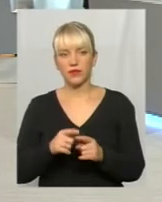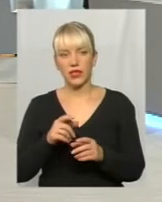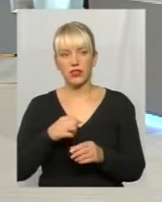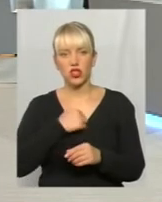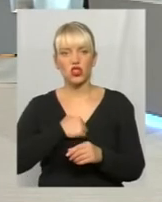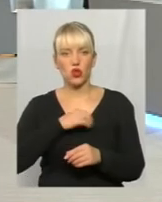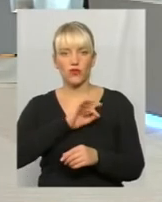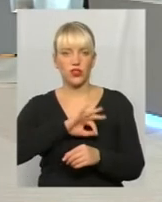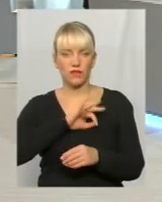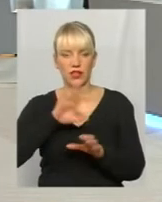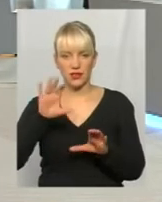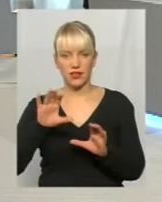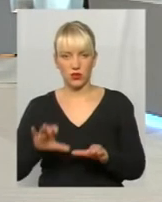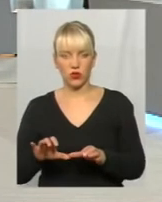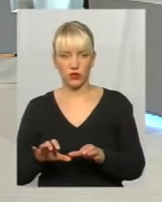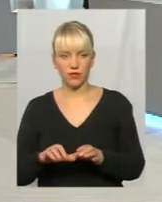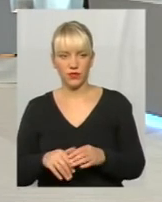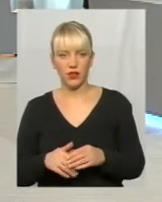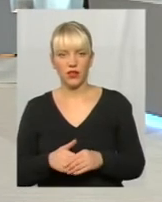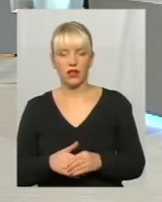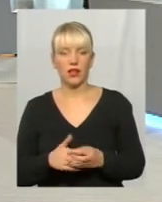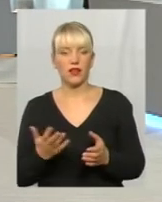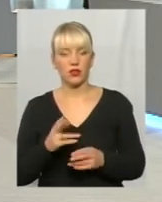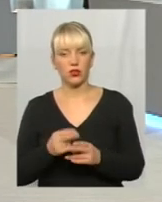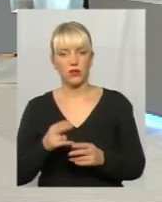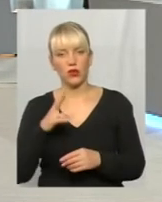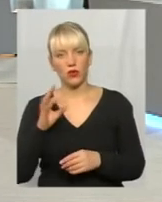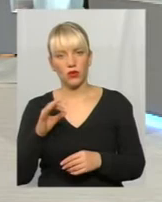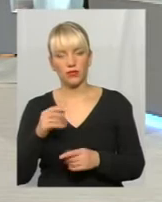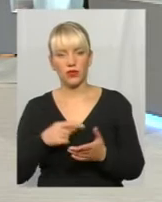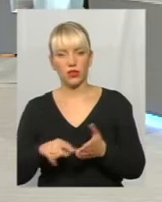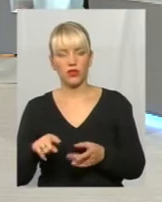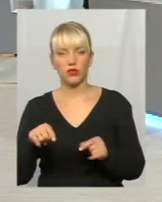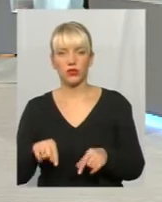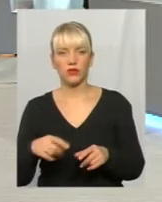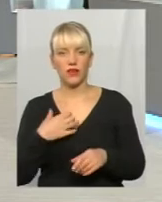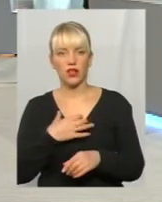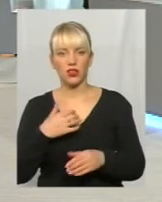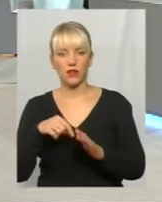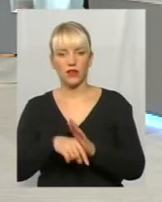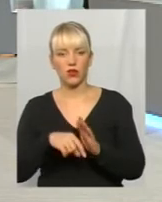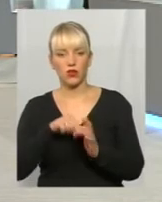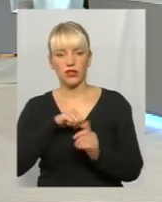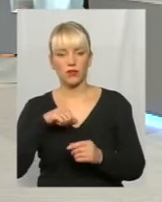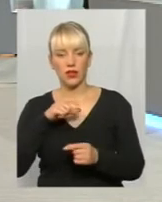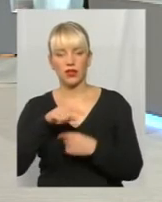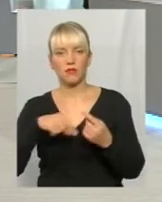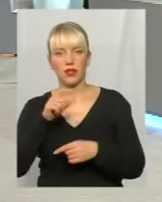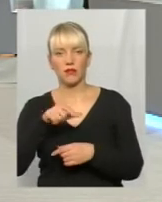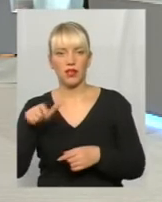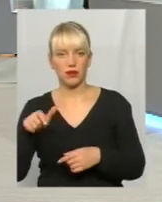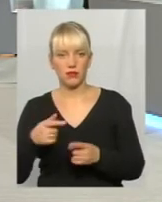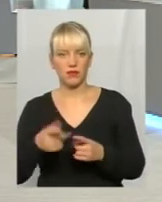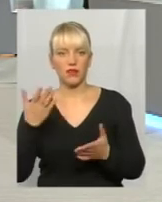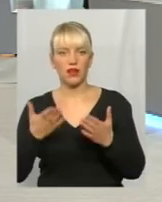про нагляд контроль, якось запобігти. Але, підкреслюю, тут важлива роль і самих підприємців. Тобто,